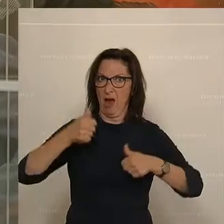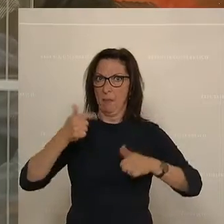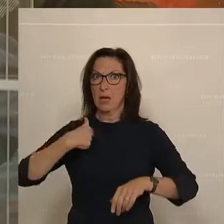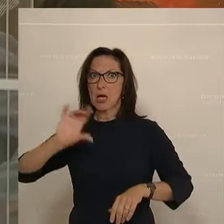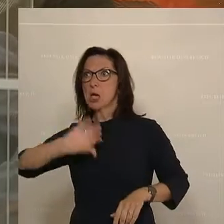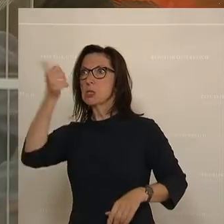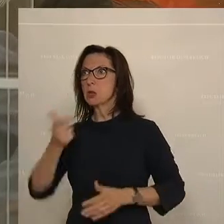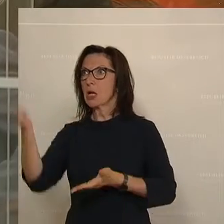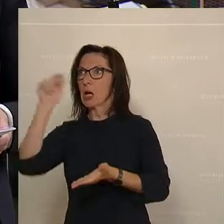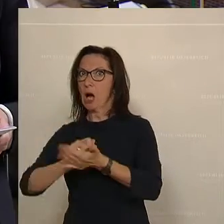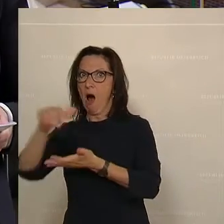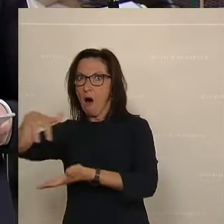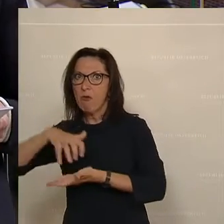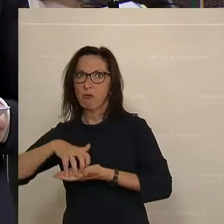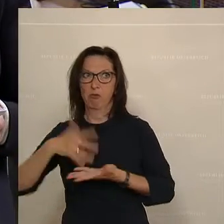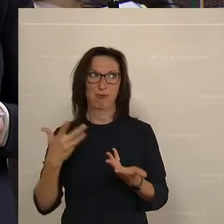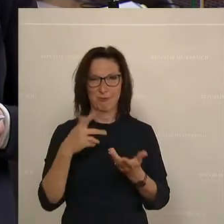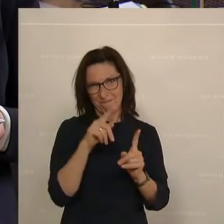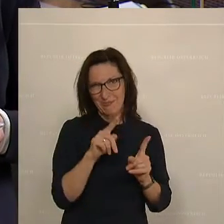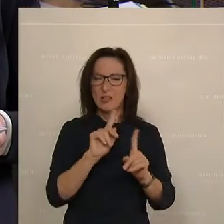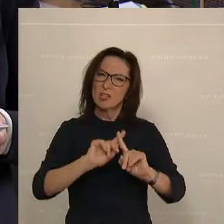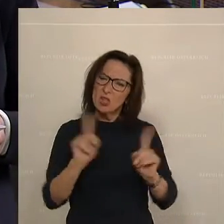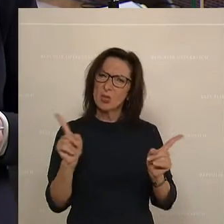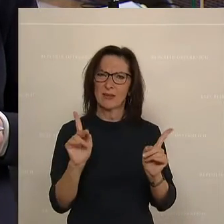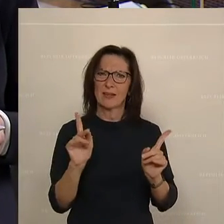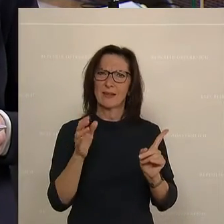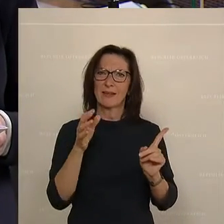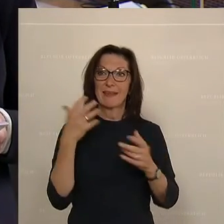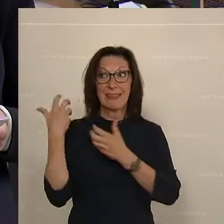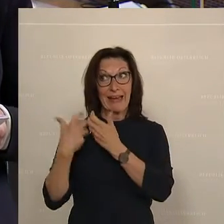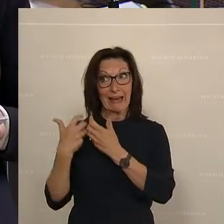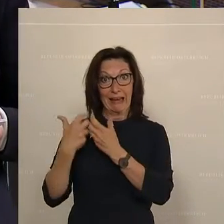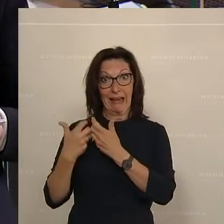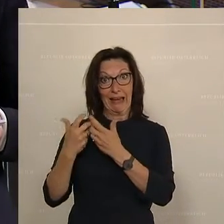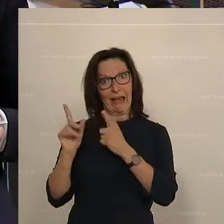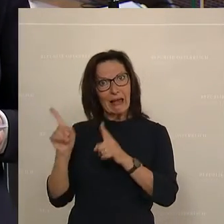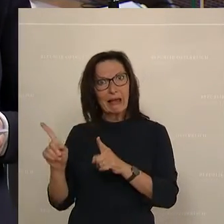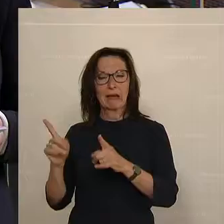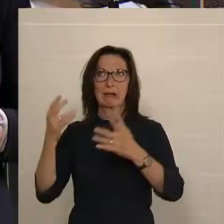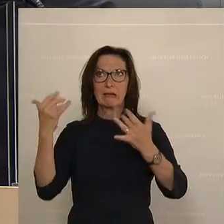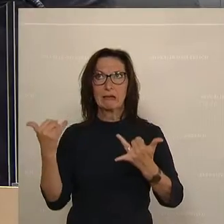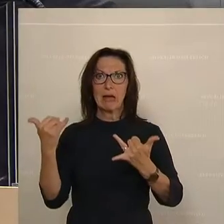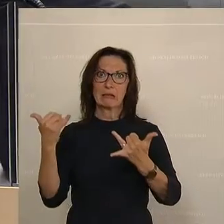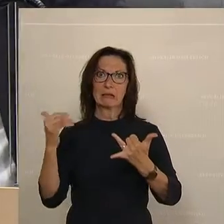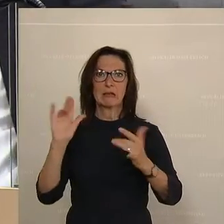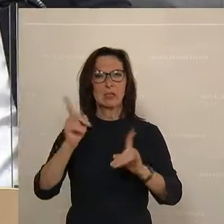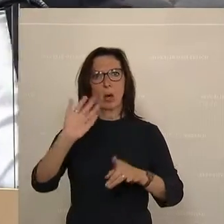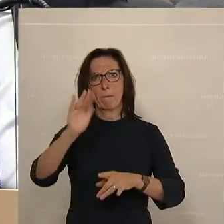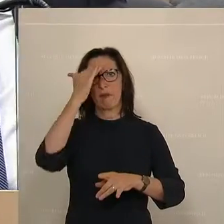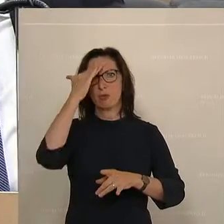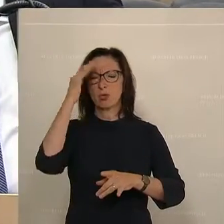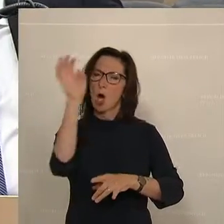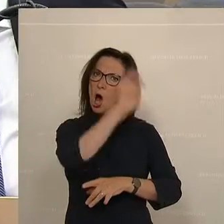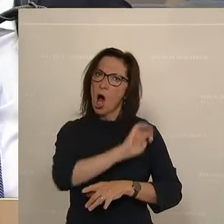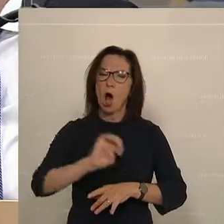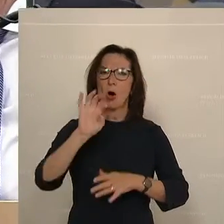sondern wenn wir im Gegenteil einsehen, dass uns dieser Krieg als geeintes Europa trifft und dass wir auf diesen